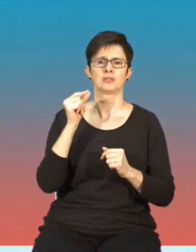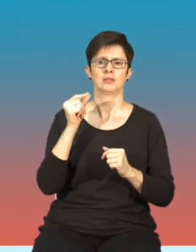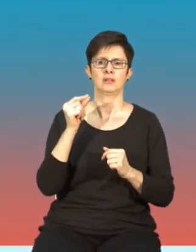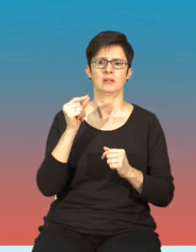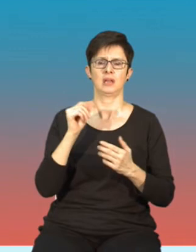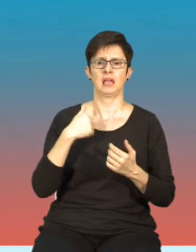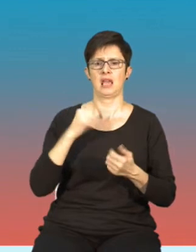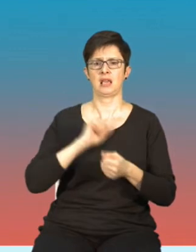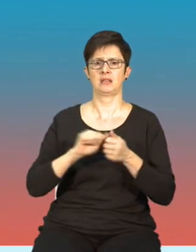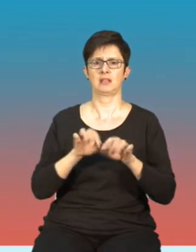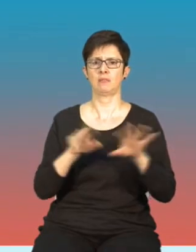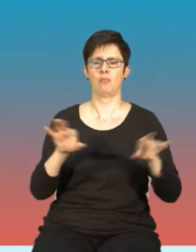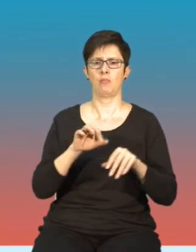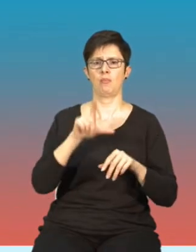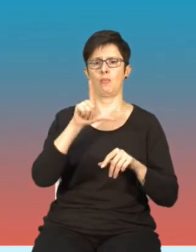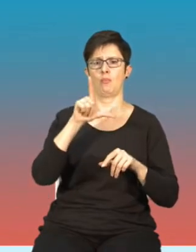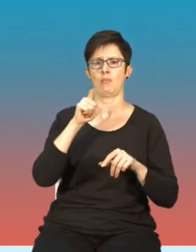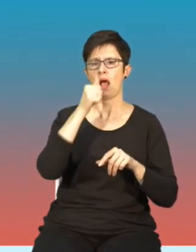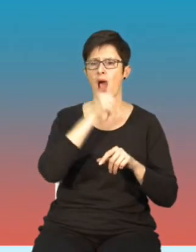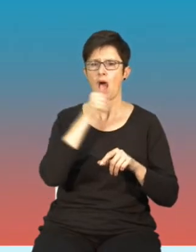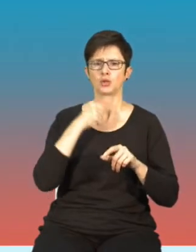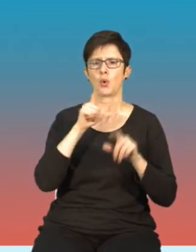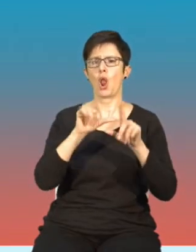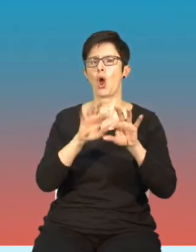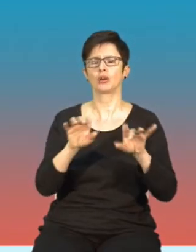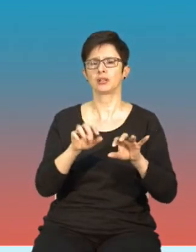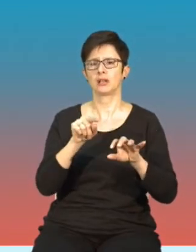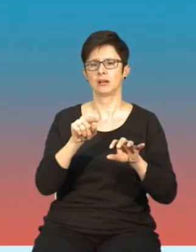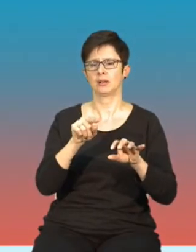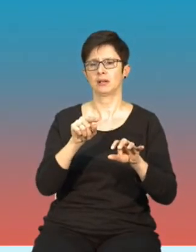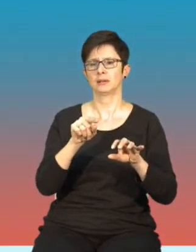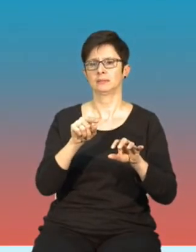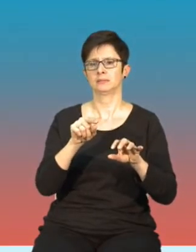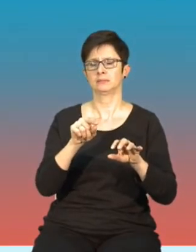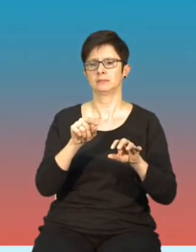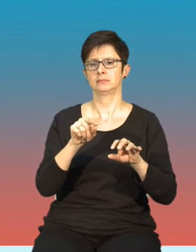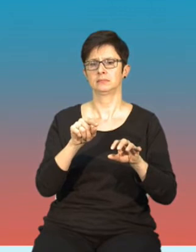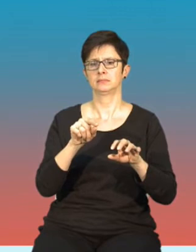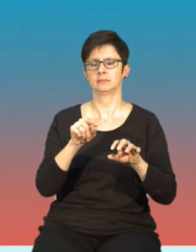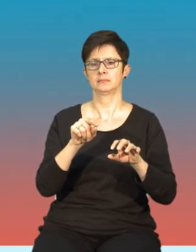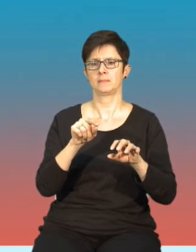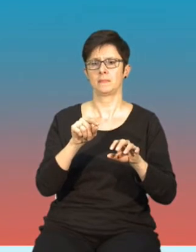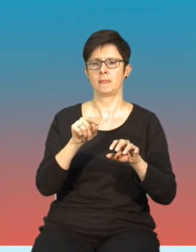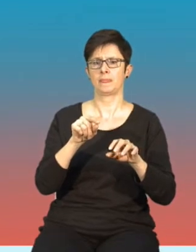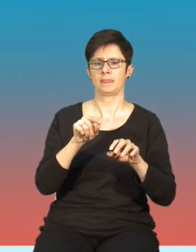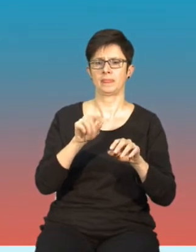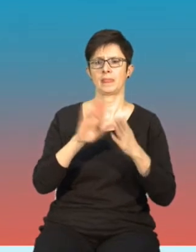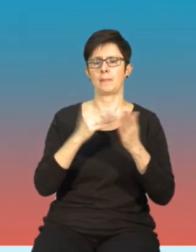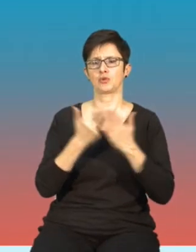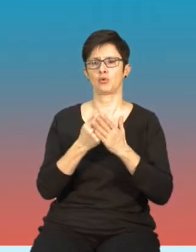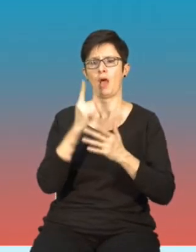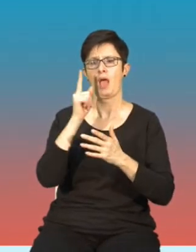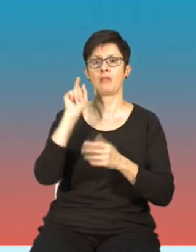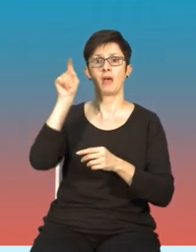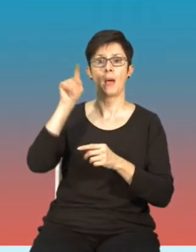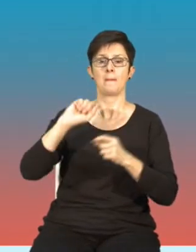oni zalogowani właśnie poprzez na przykład VPN w jednym z państw, których